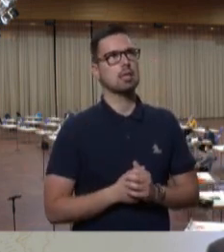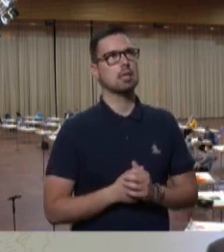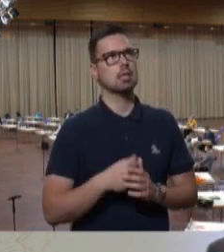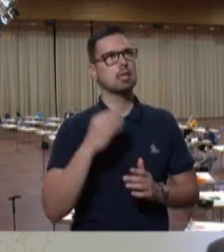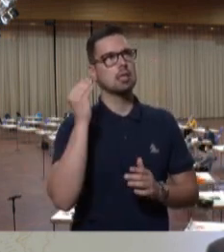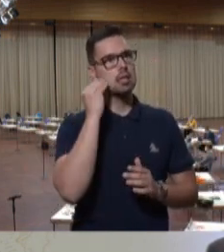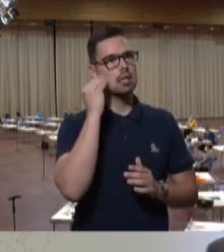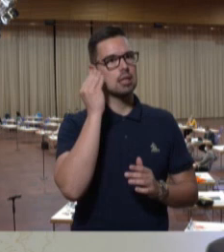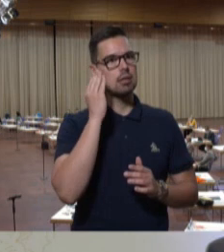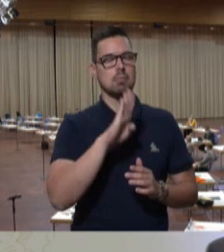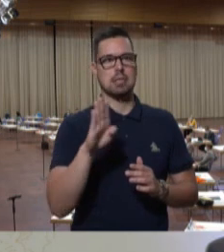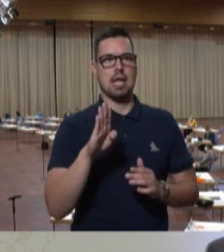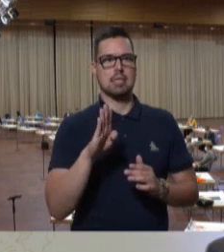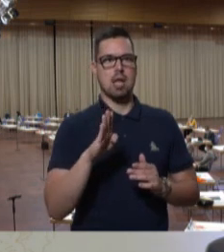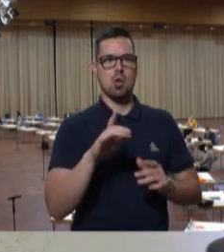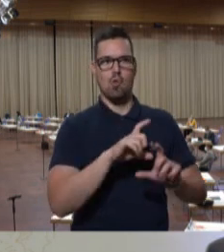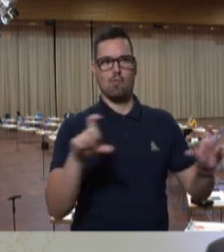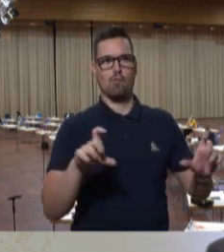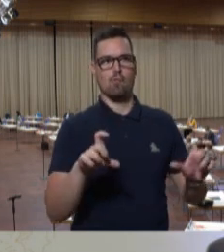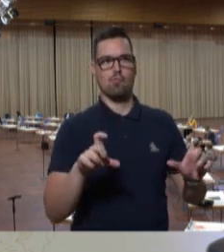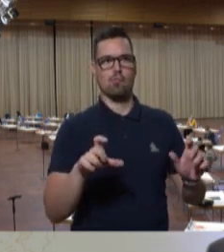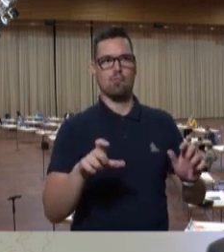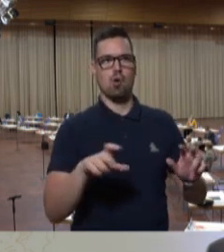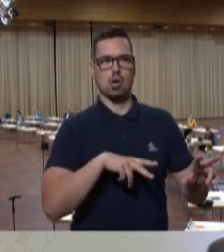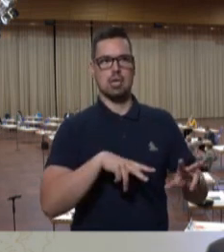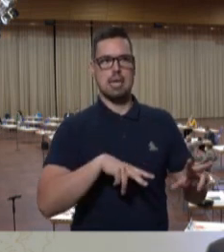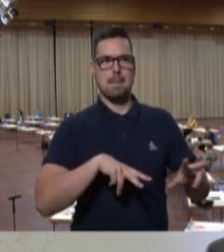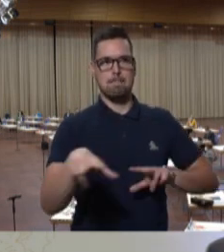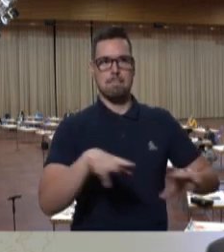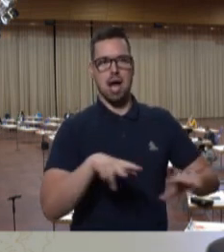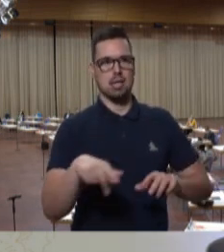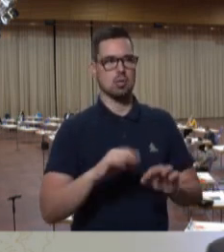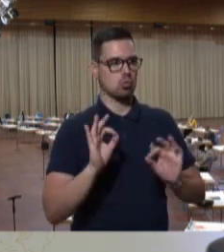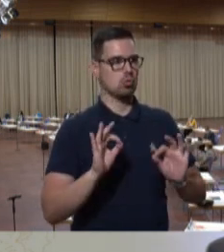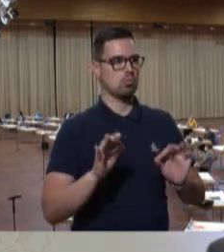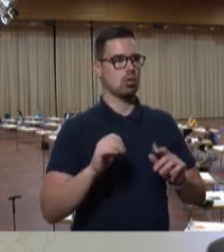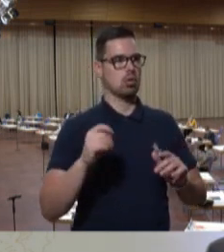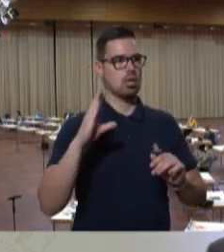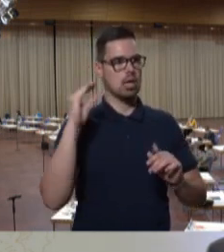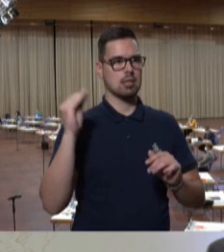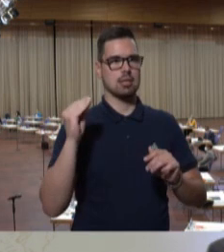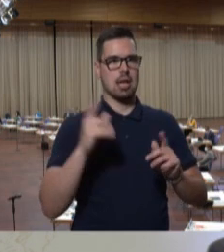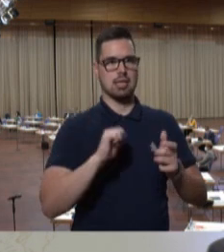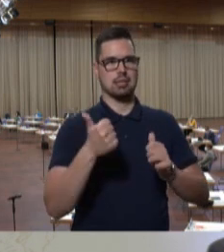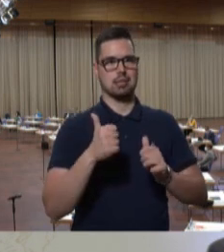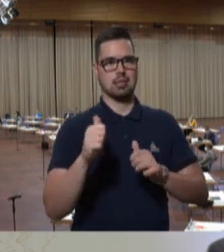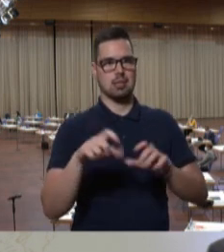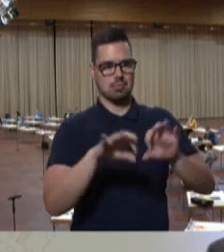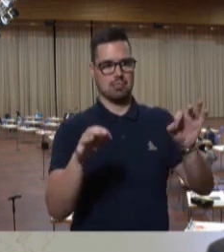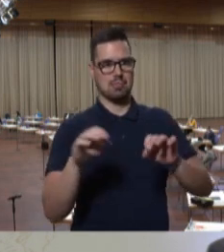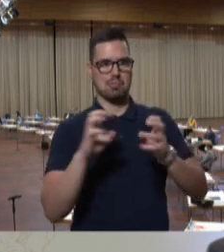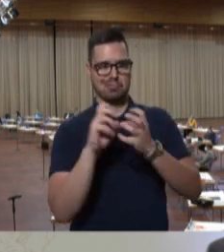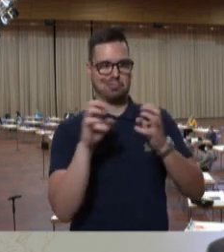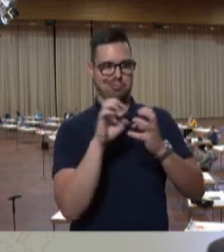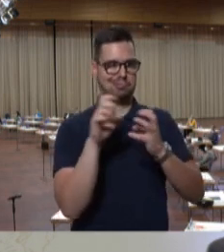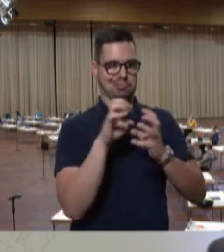solchen Satz auf dem Bliskastler Wochenmarkt donnerstags morgens ankomme, was ich damit erleben würde. Guten Morgen, Ens Müller könnten mir Ens Salatgurke zurücklegen.